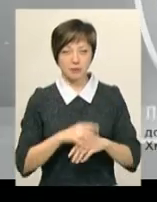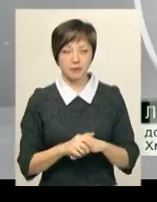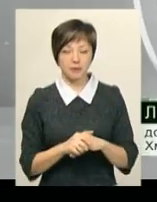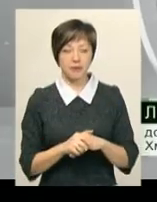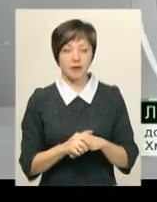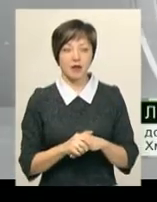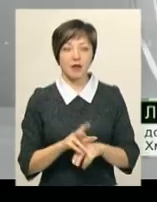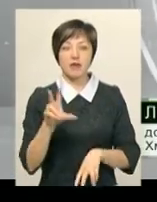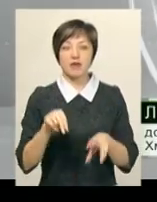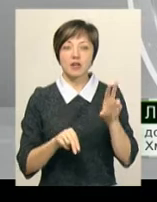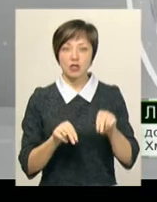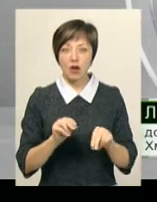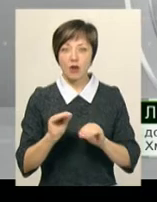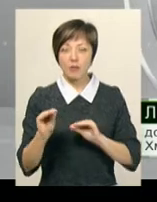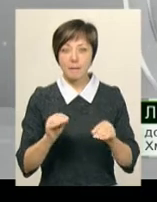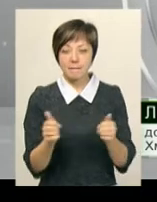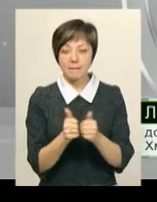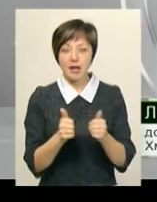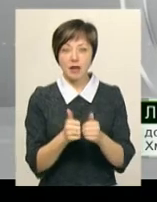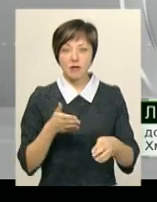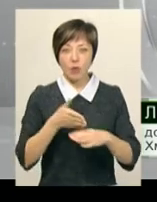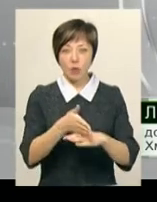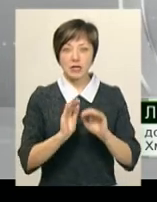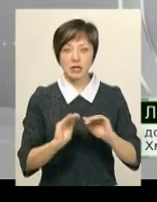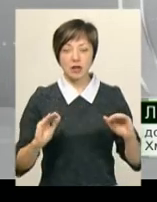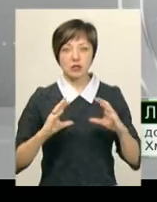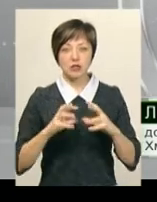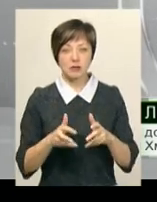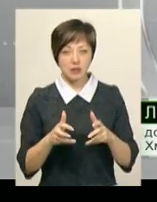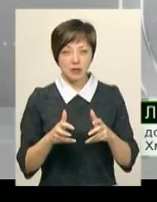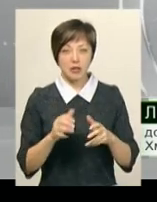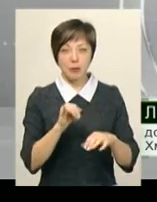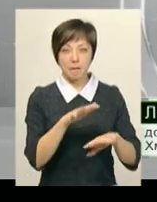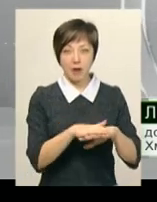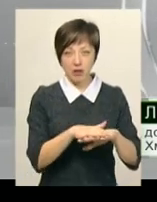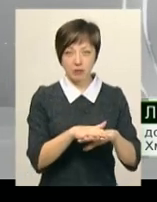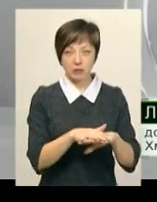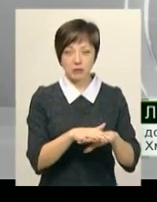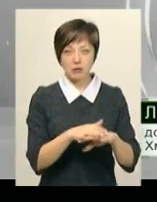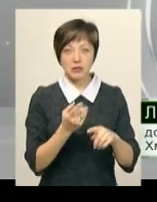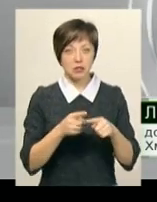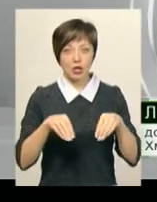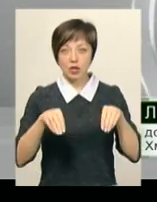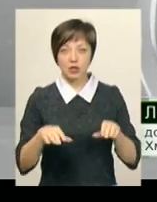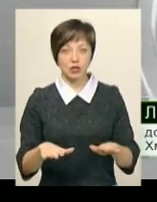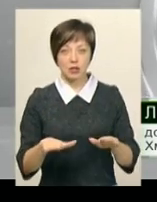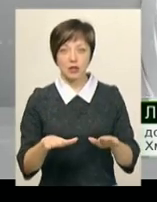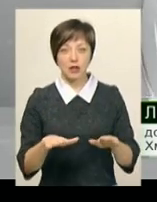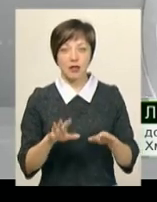влаштування вбиральні перед сходом в витягчий світ і банком рішенням